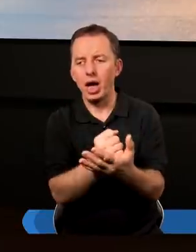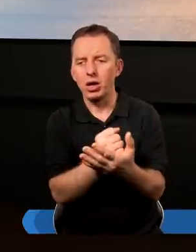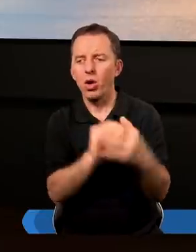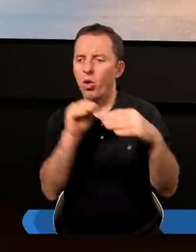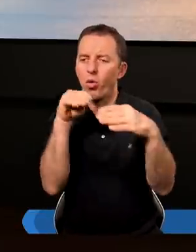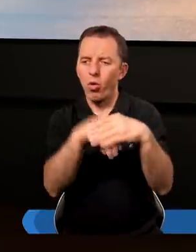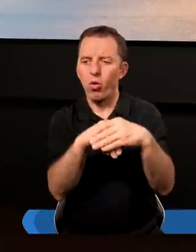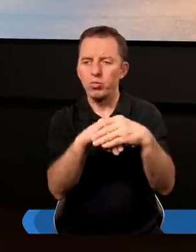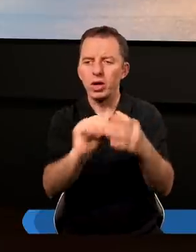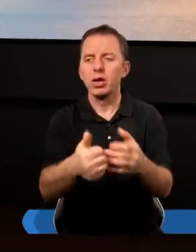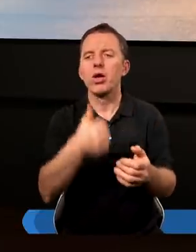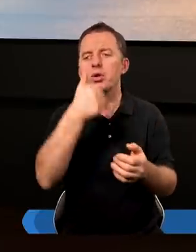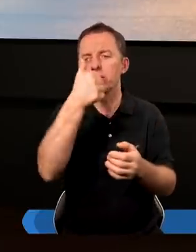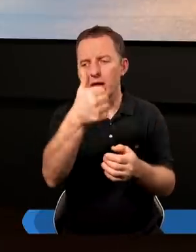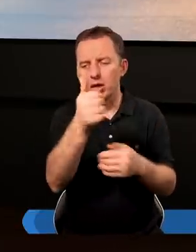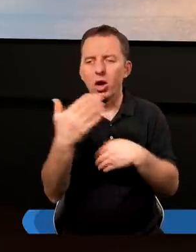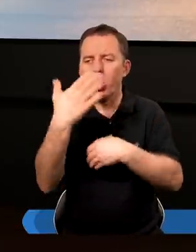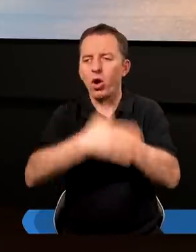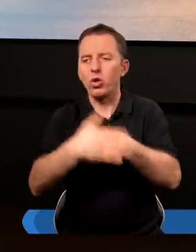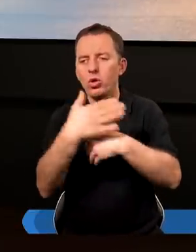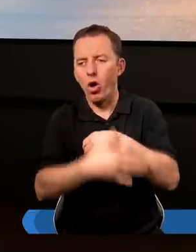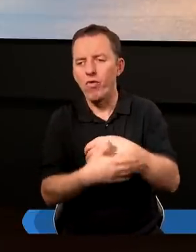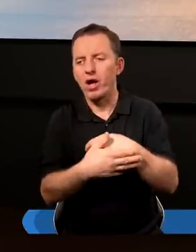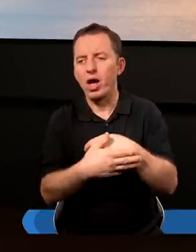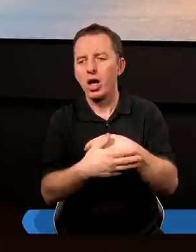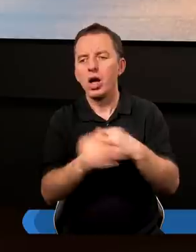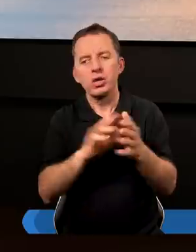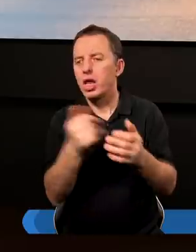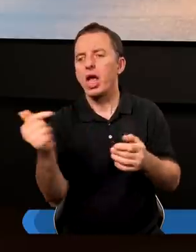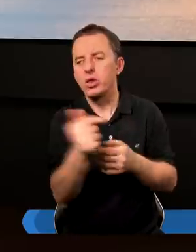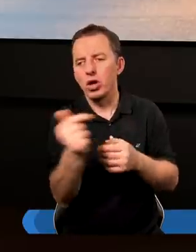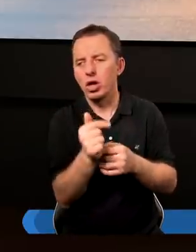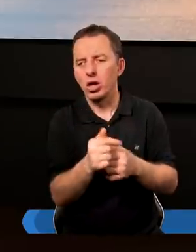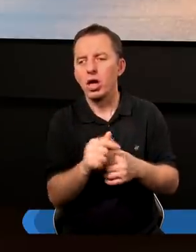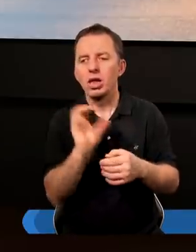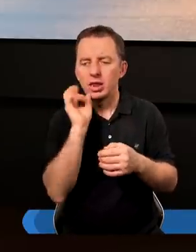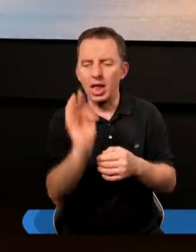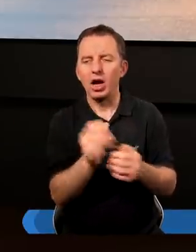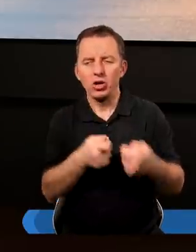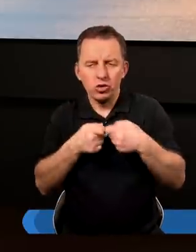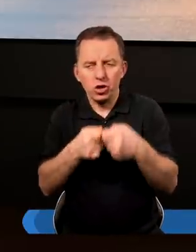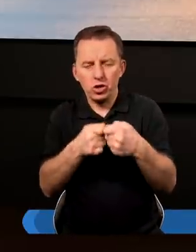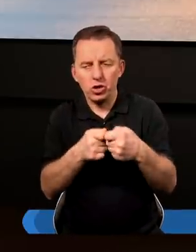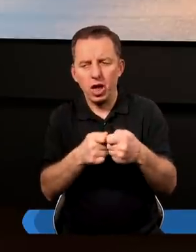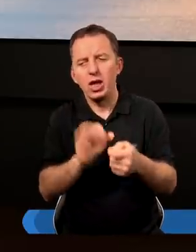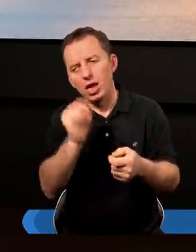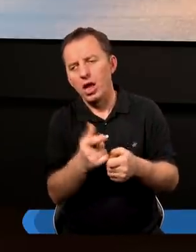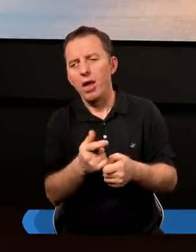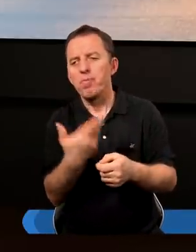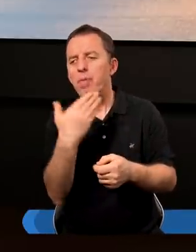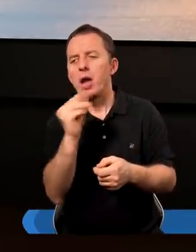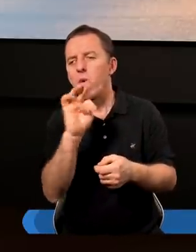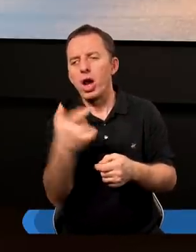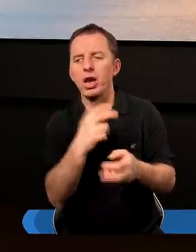umieścił jedno końcowe, które nie dotyczy może tak ściśle jakiegoś